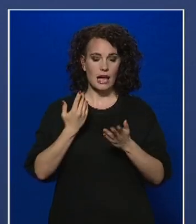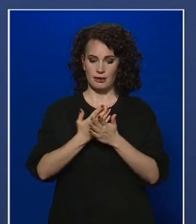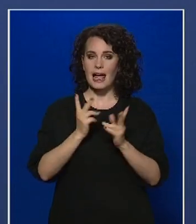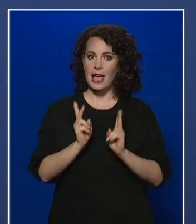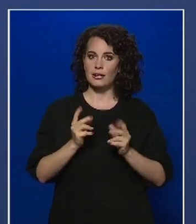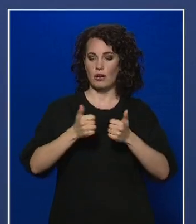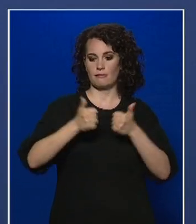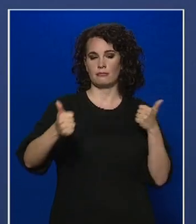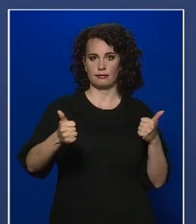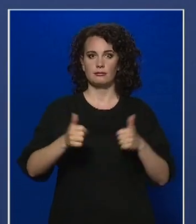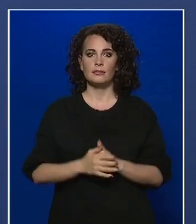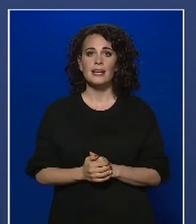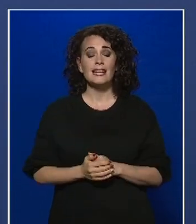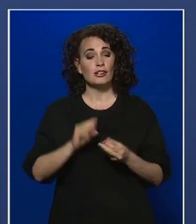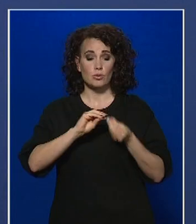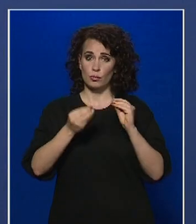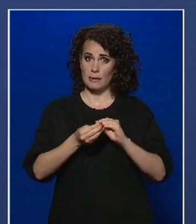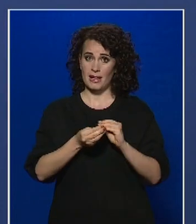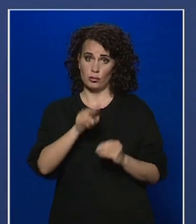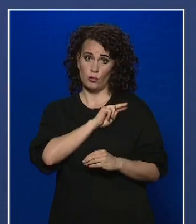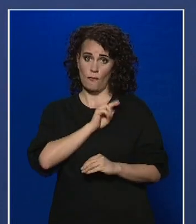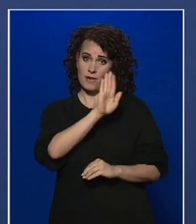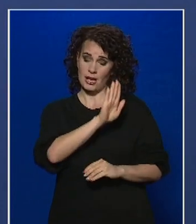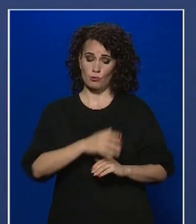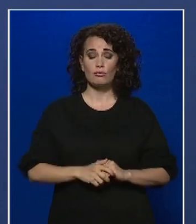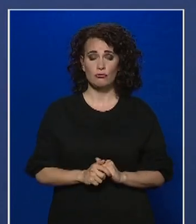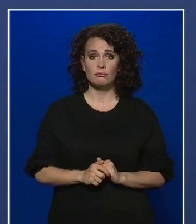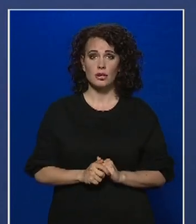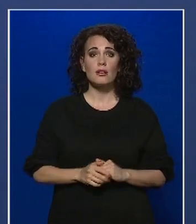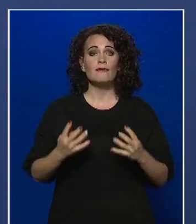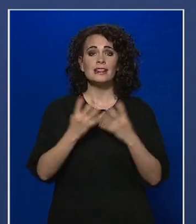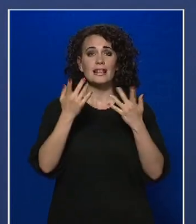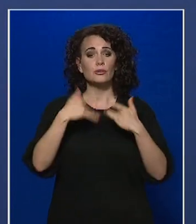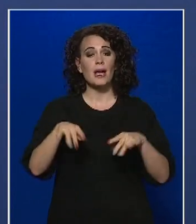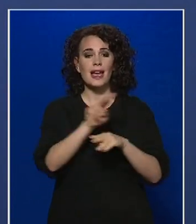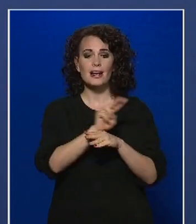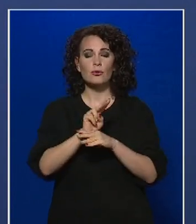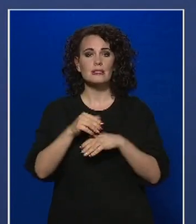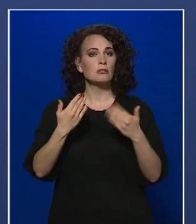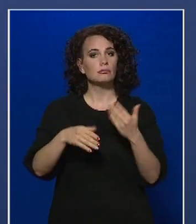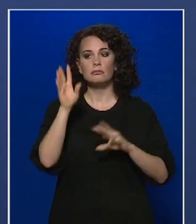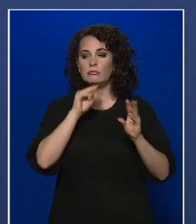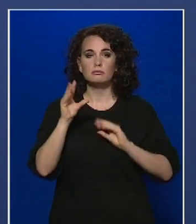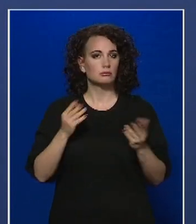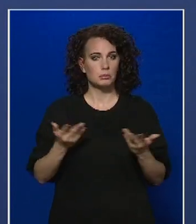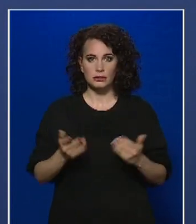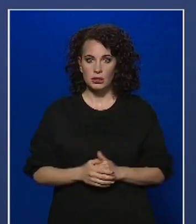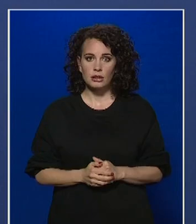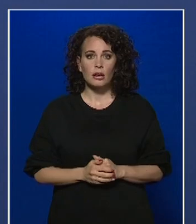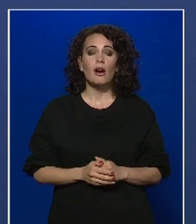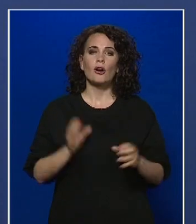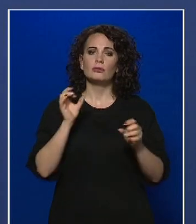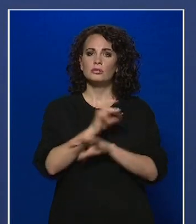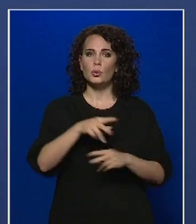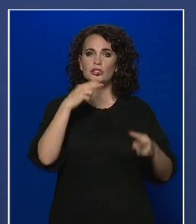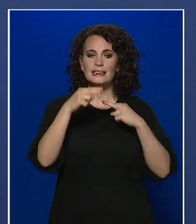vendéglátó hely üzemeltetője gondoskodik. A vendéglátó helyek ellenőrzése során azt tapasztaltuk, hogy elsősorban a gyorsé